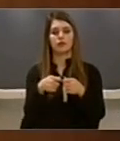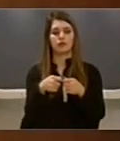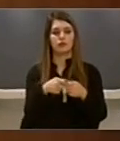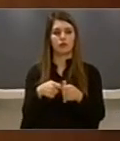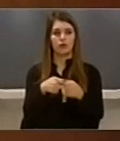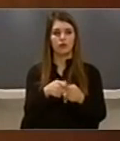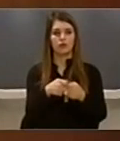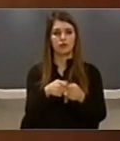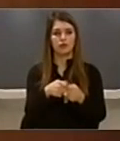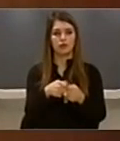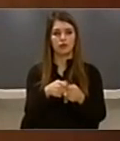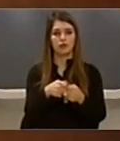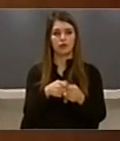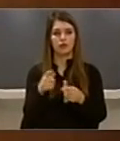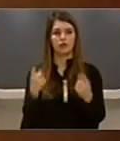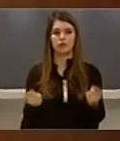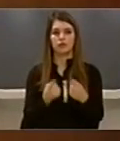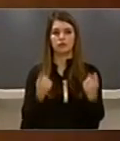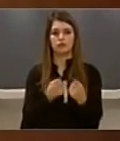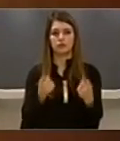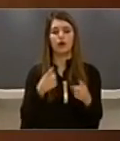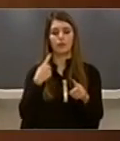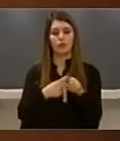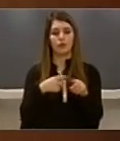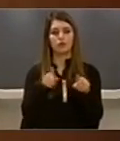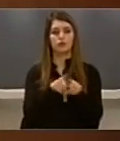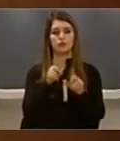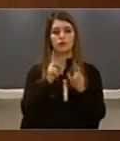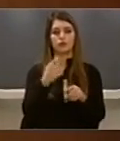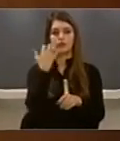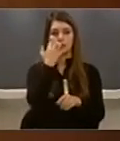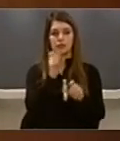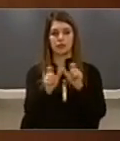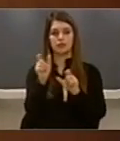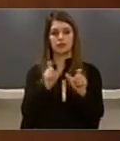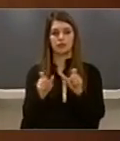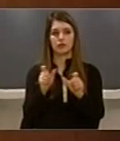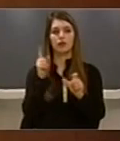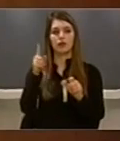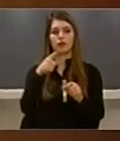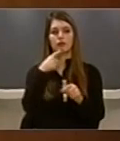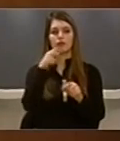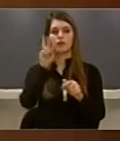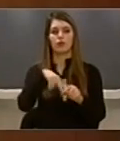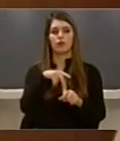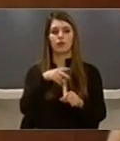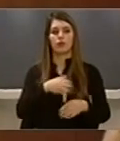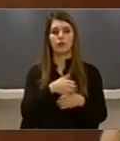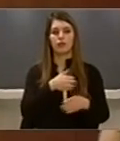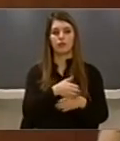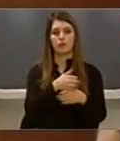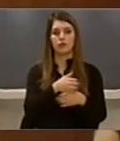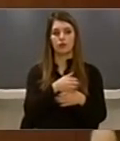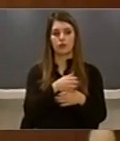cili unë bëjetë në kufirin e ungaris A i ishte i joshën nga një keqë bërës Gjoja se a i do t'i regulon të pozicionin